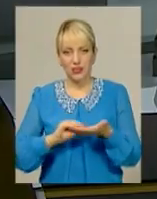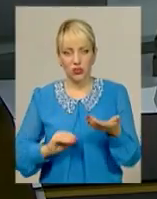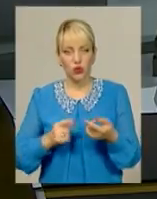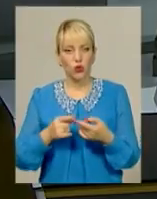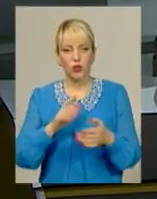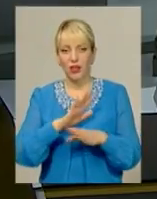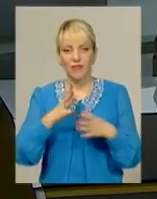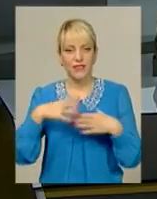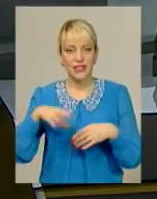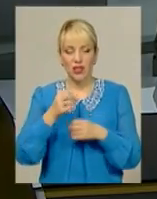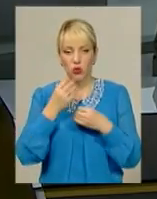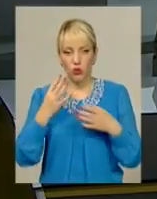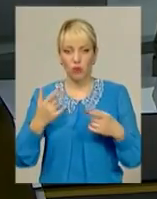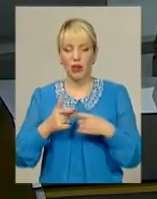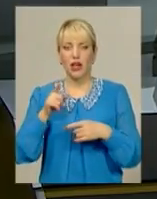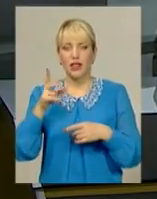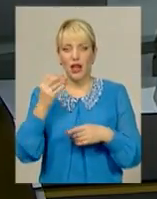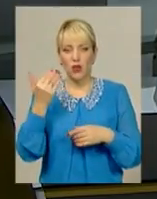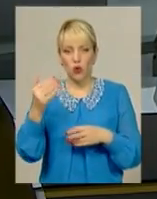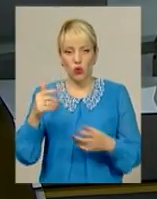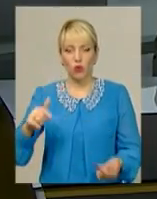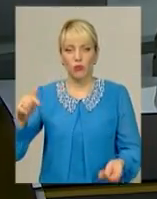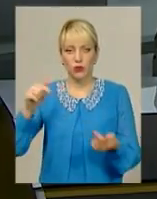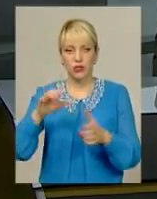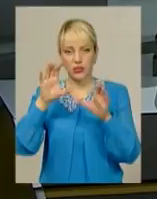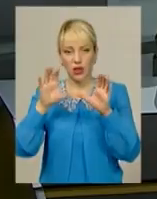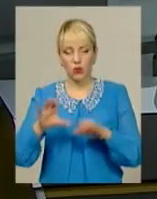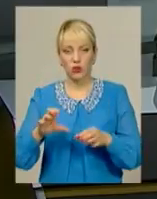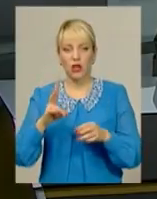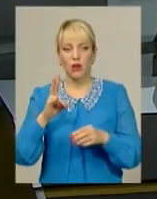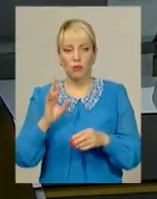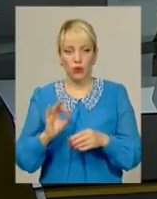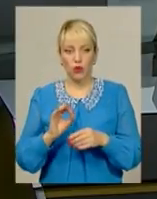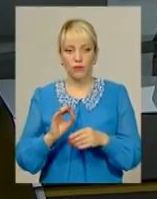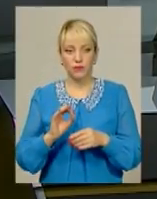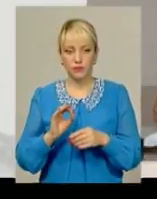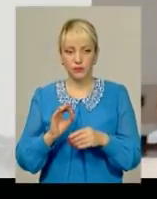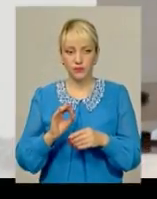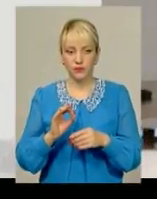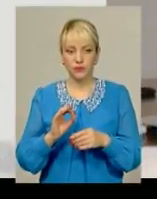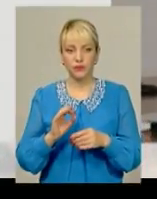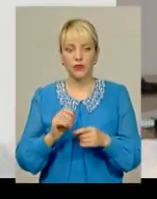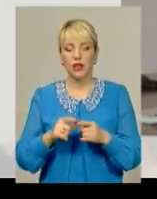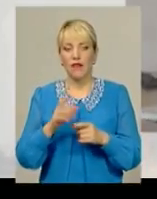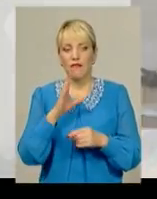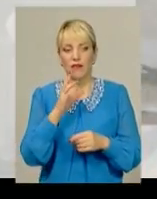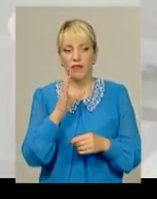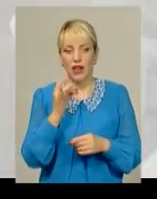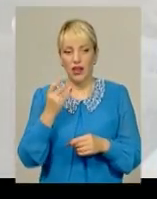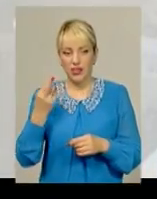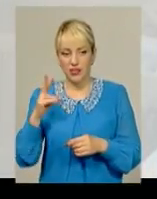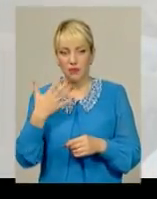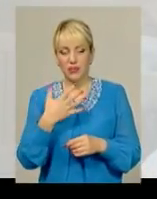служителя Феміди розповсюджується закон про очищення влади. Більше знає Світлана Русіна. Вересня 59